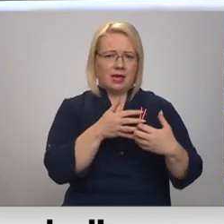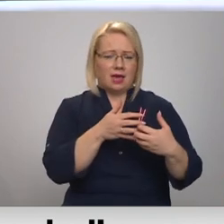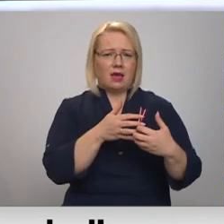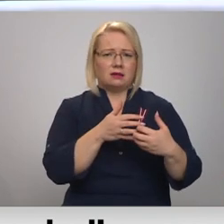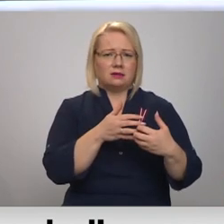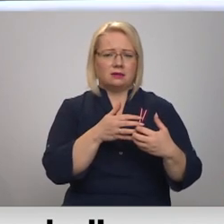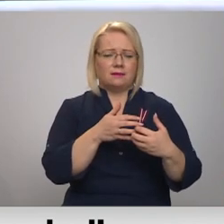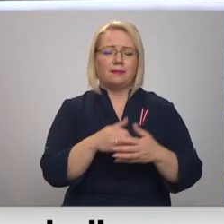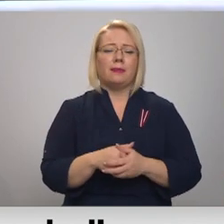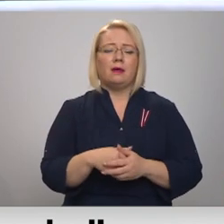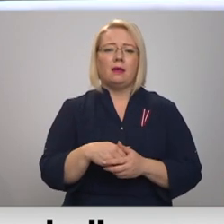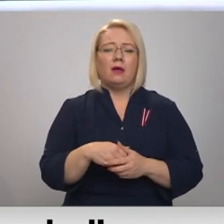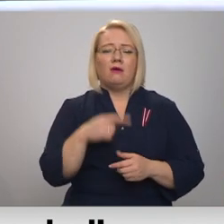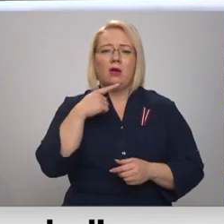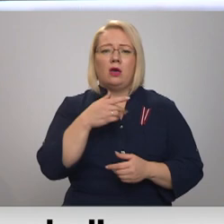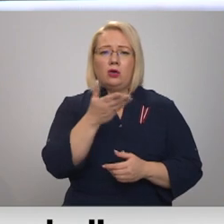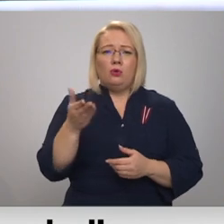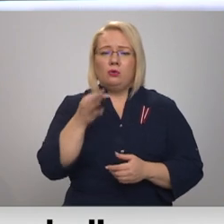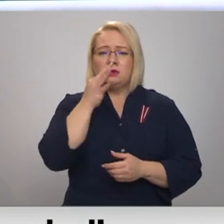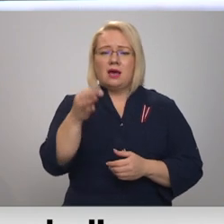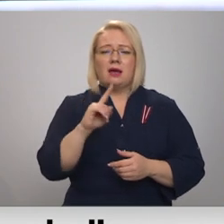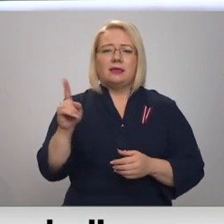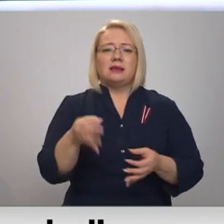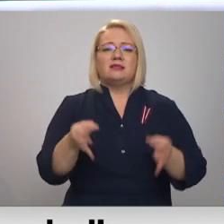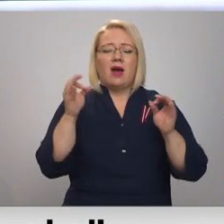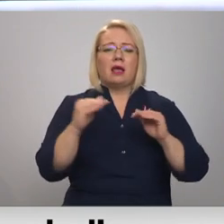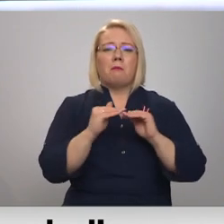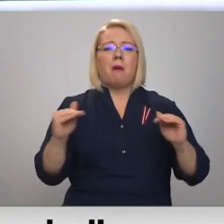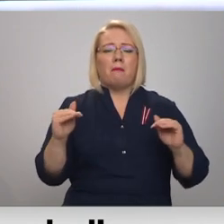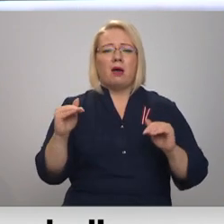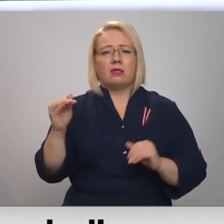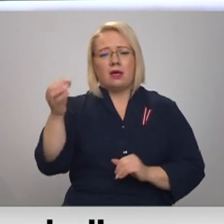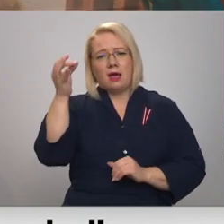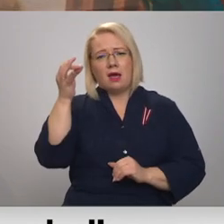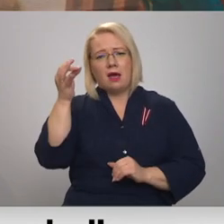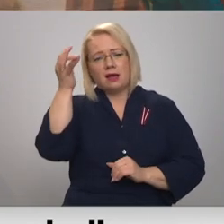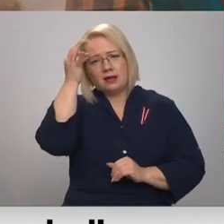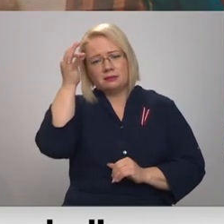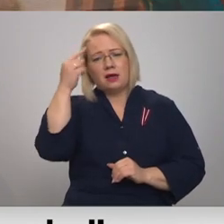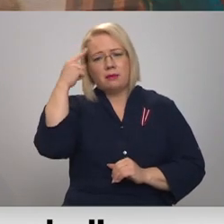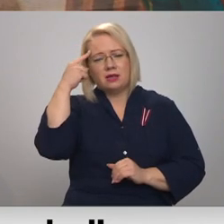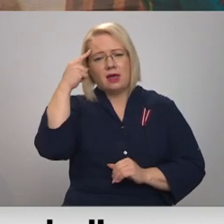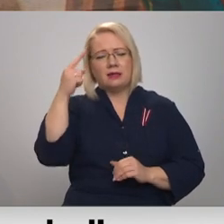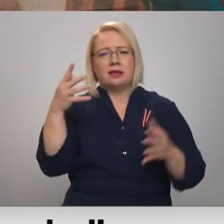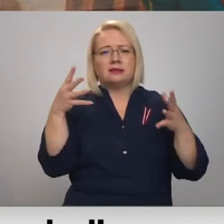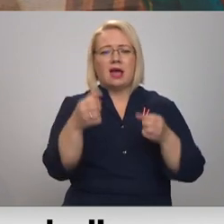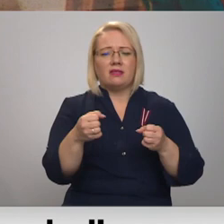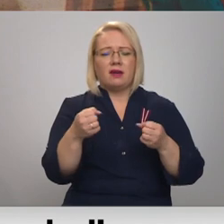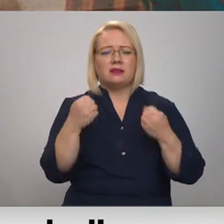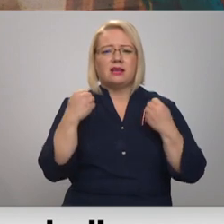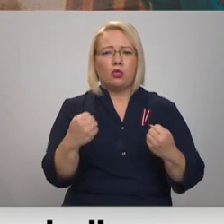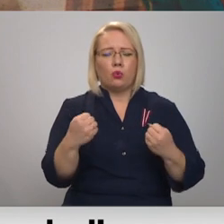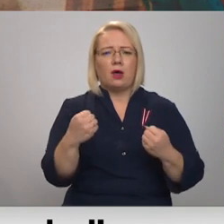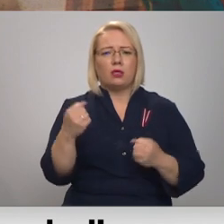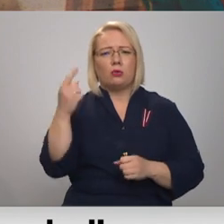Varbūt tiešām, kā jūs sakat, ir svarīgi pie pamatnes atgriezties, pamatni apzināties, saķert, satvert, saturēt un apzināties